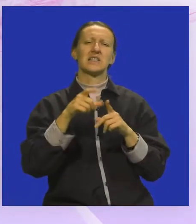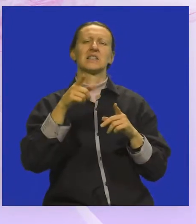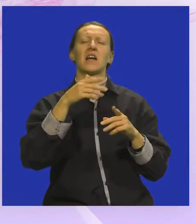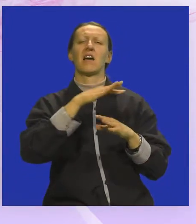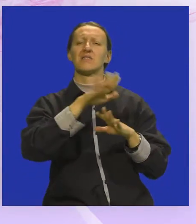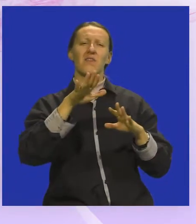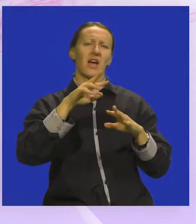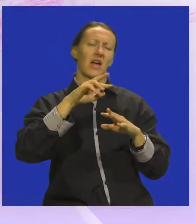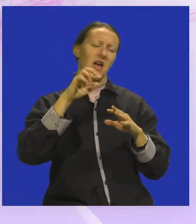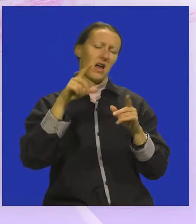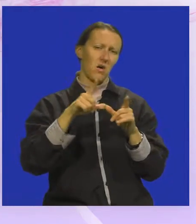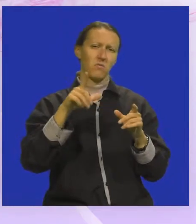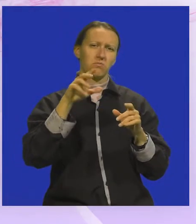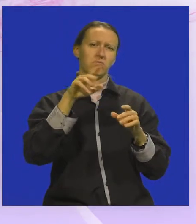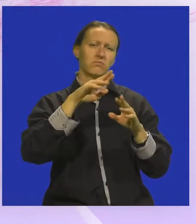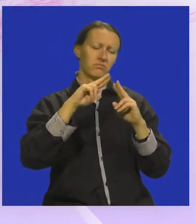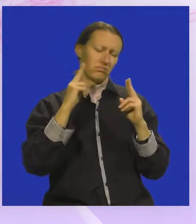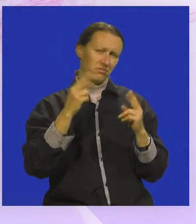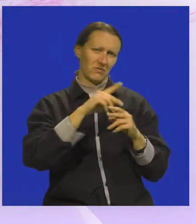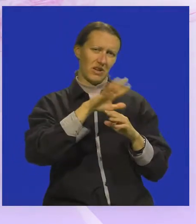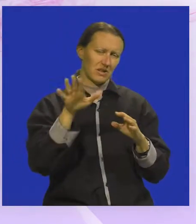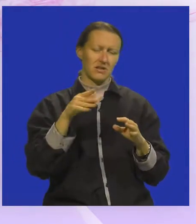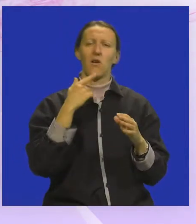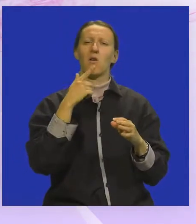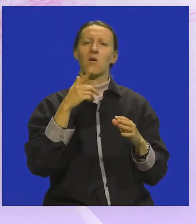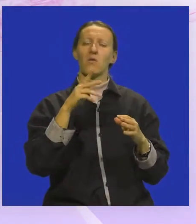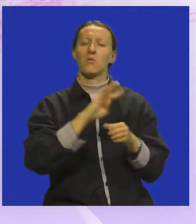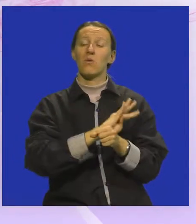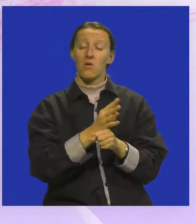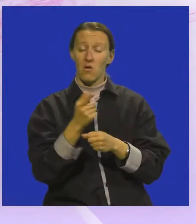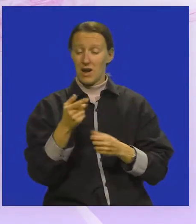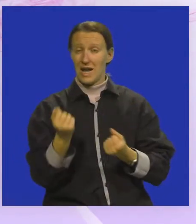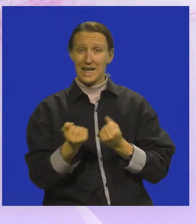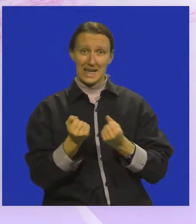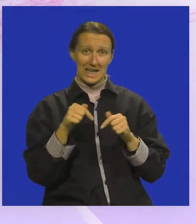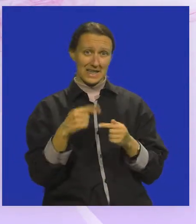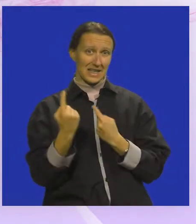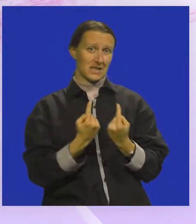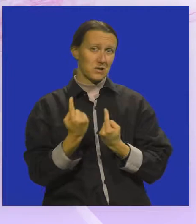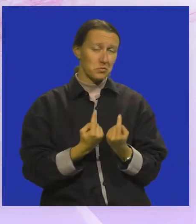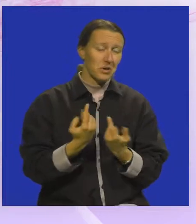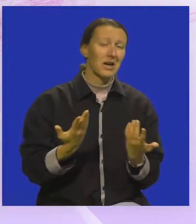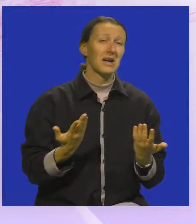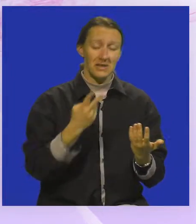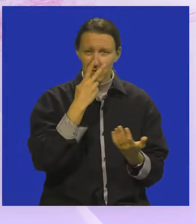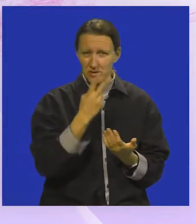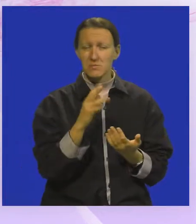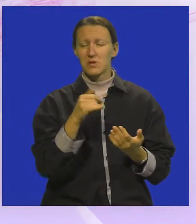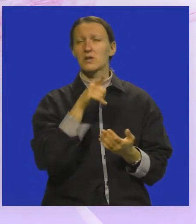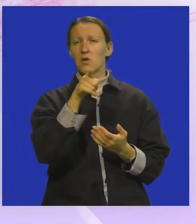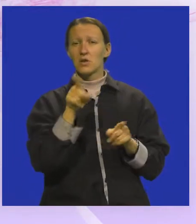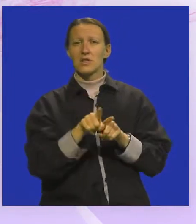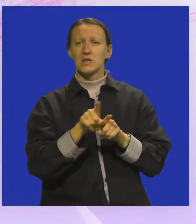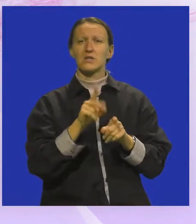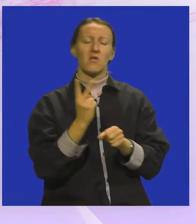ostale europske zemlje koje su to htjele. Međutim, u COVID situaciji vidjeli smo da su se i